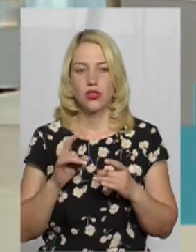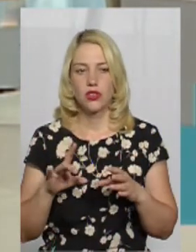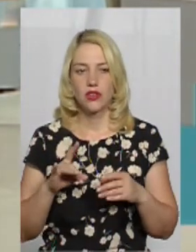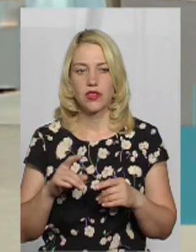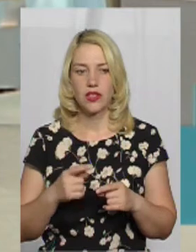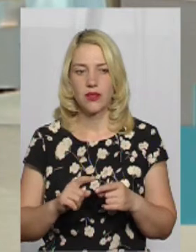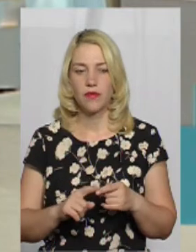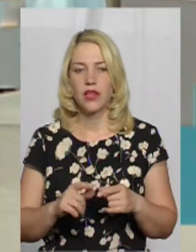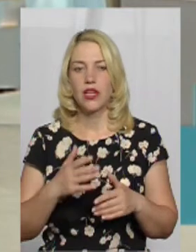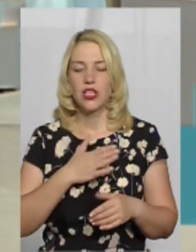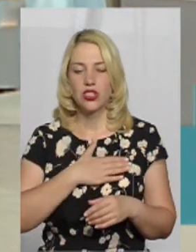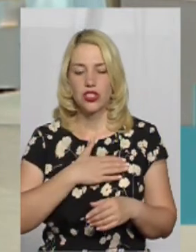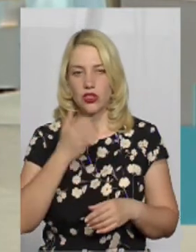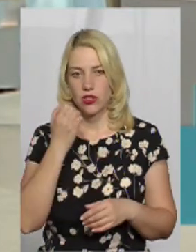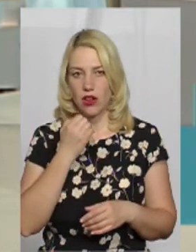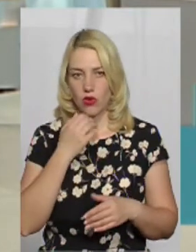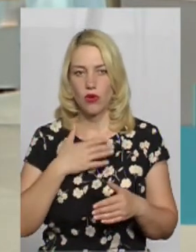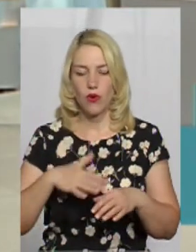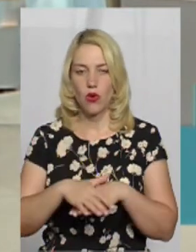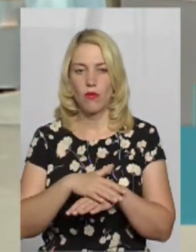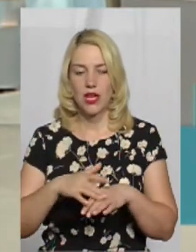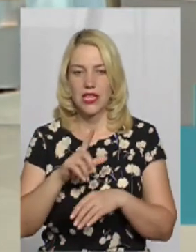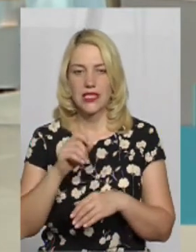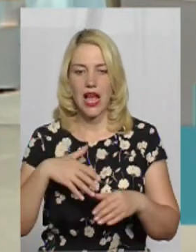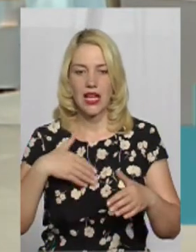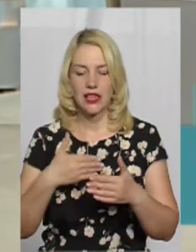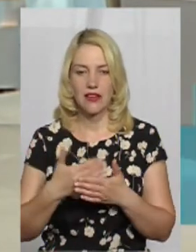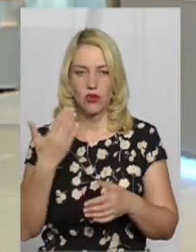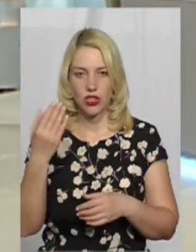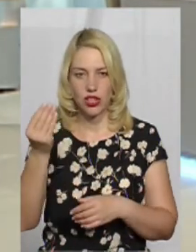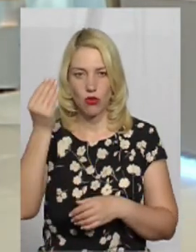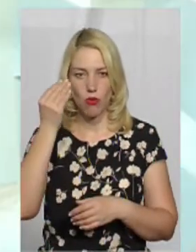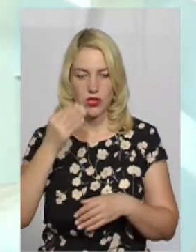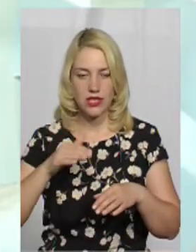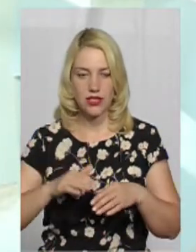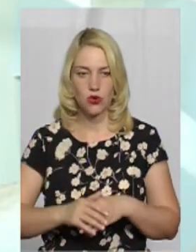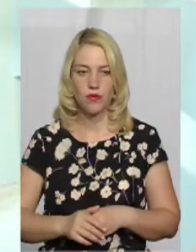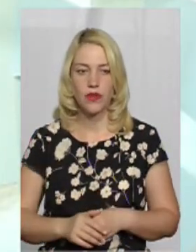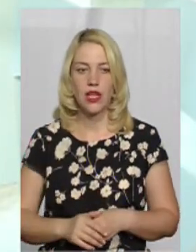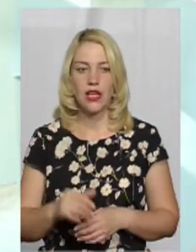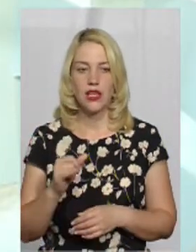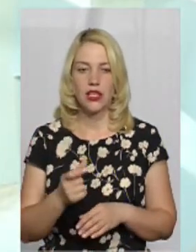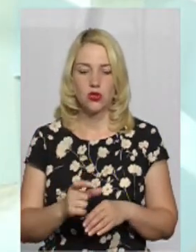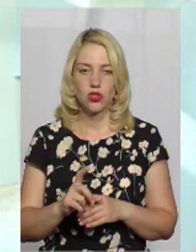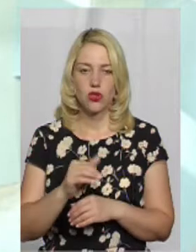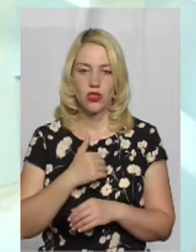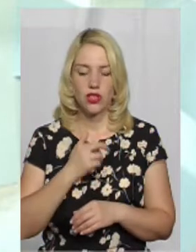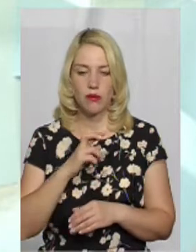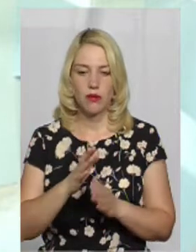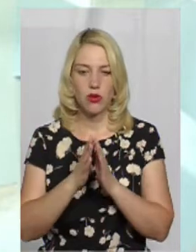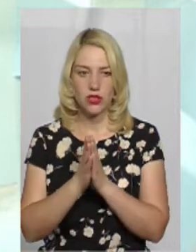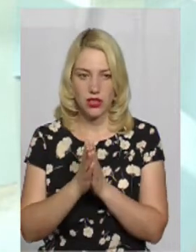імені управління. Ми щиро дякуємо громадськості за активну їхню позицію. І дуже хотіли би